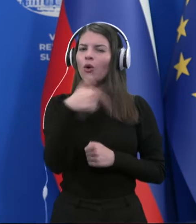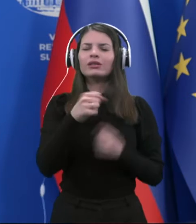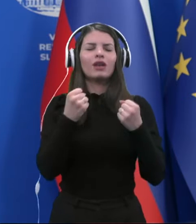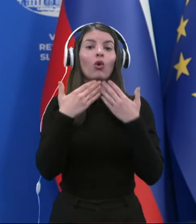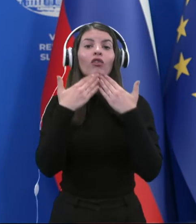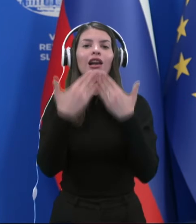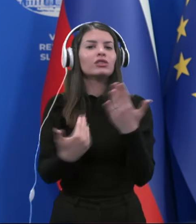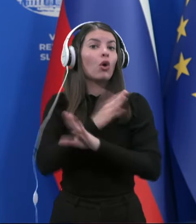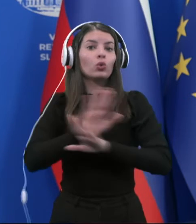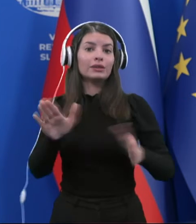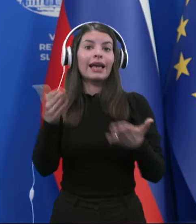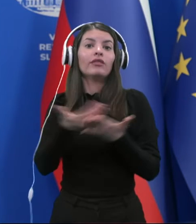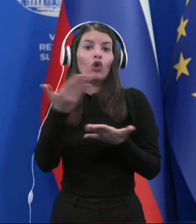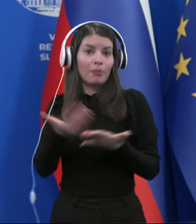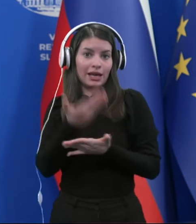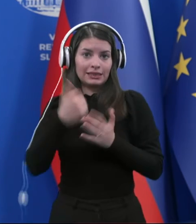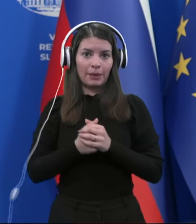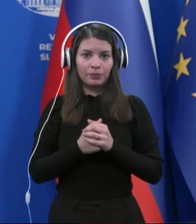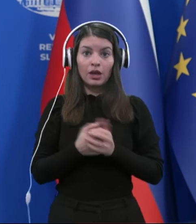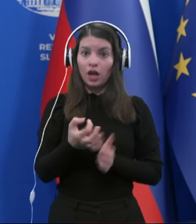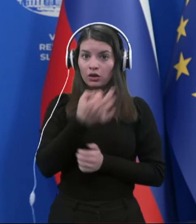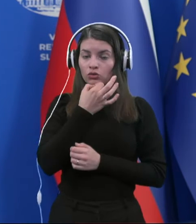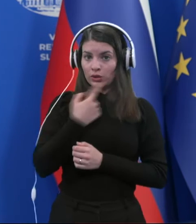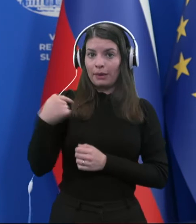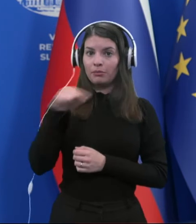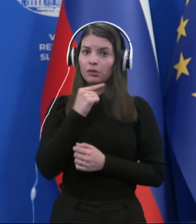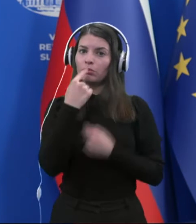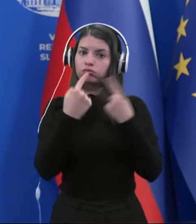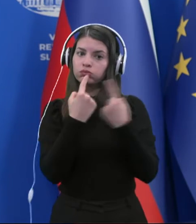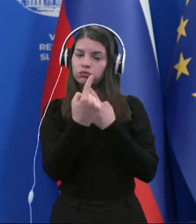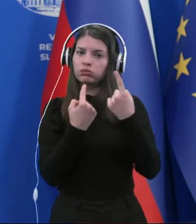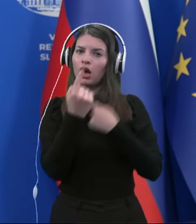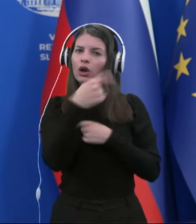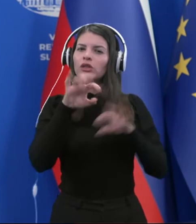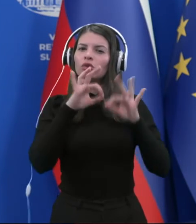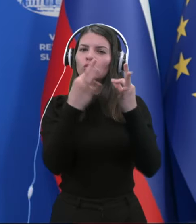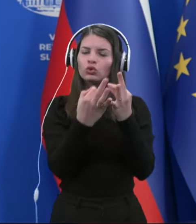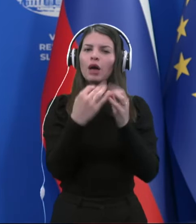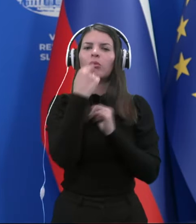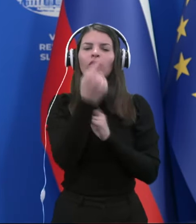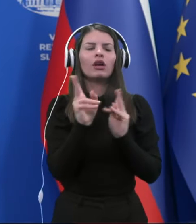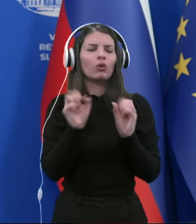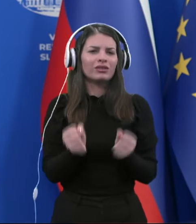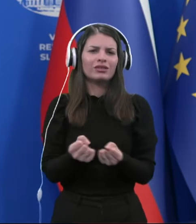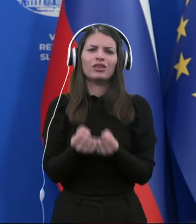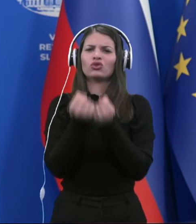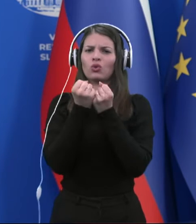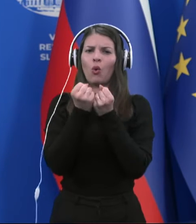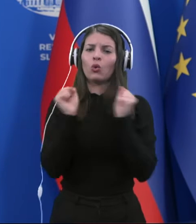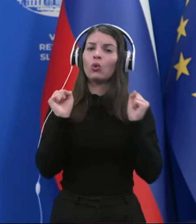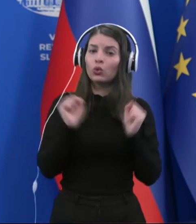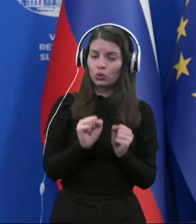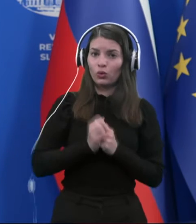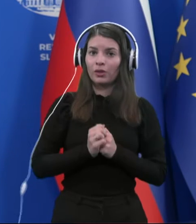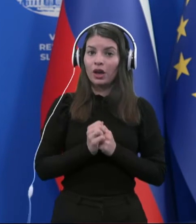te informacije in v bistvu, ko se z njimi pogovarjam, povejo, kako je njim težko, kako je mi hodo, kako da morda bi